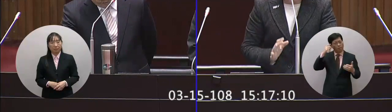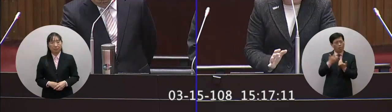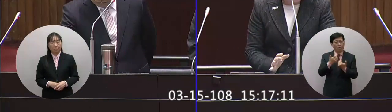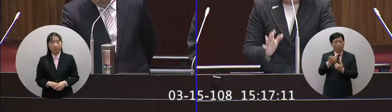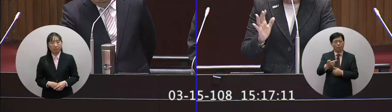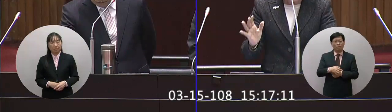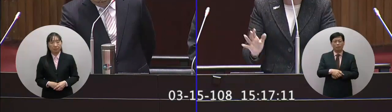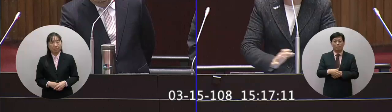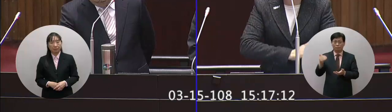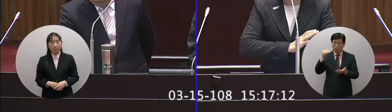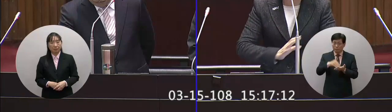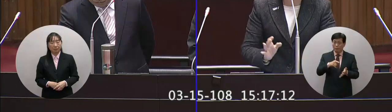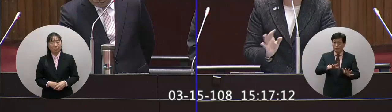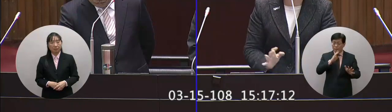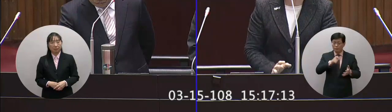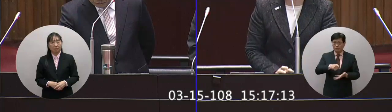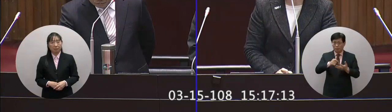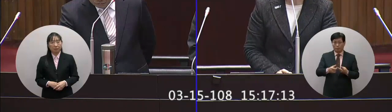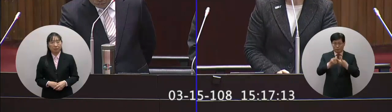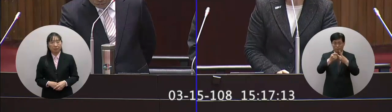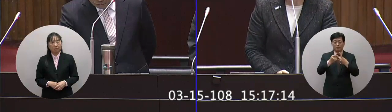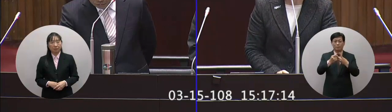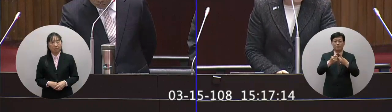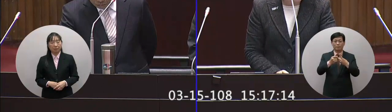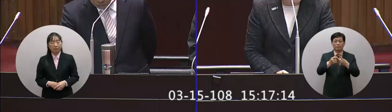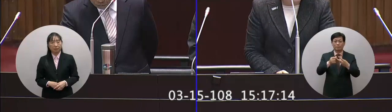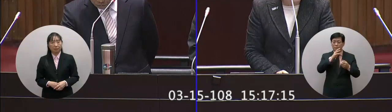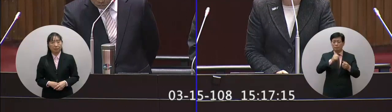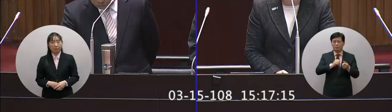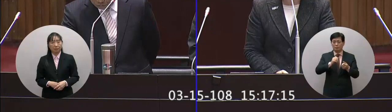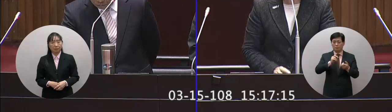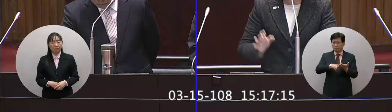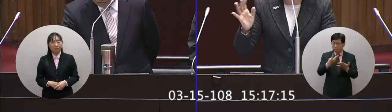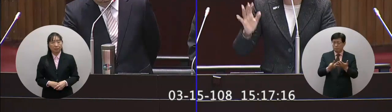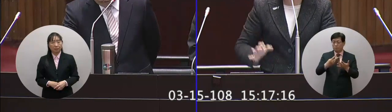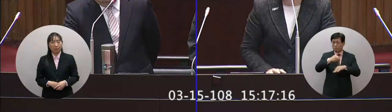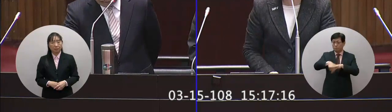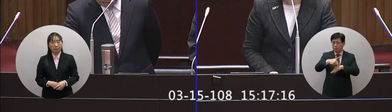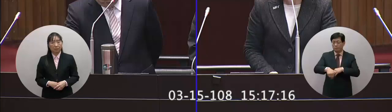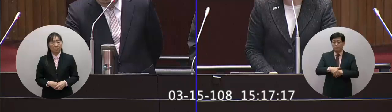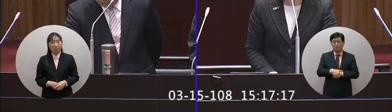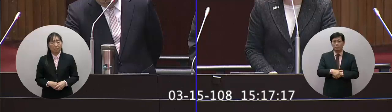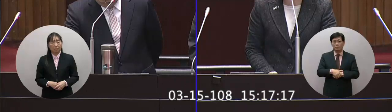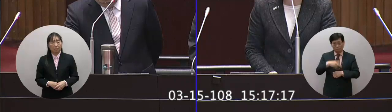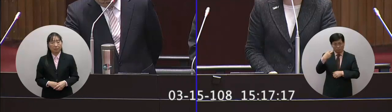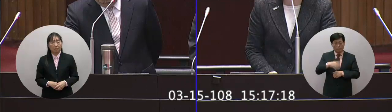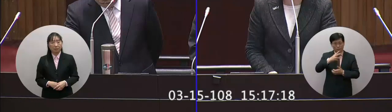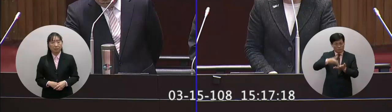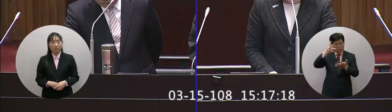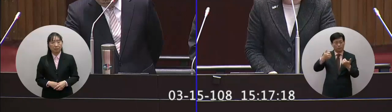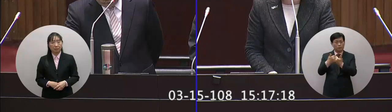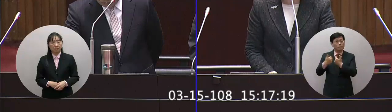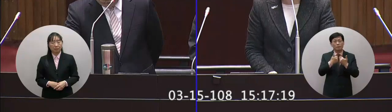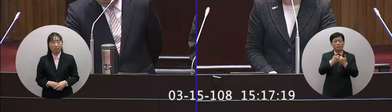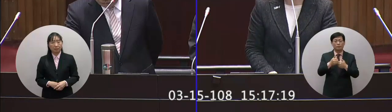抗議所以他連續就提出了第二次的這個變更設計這個變更設計還經過三次的